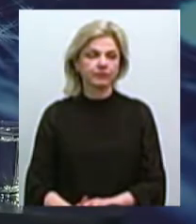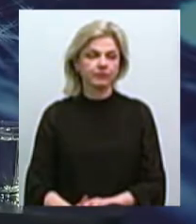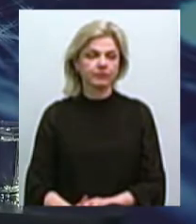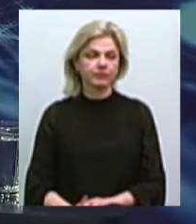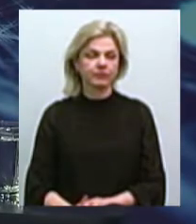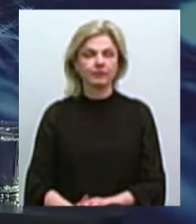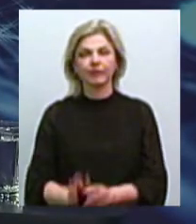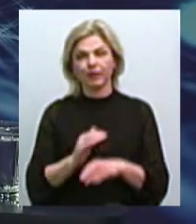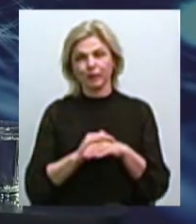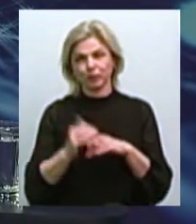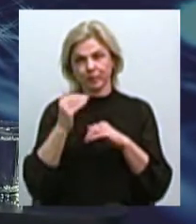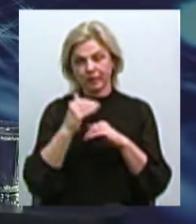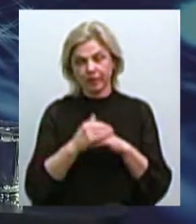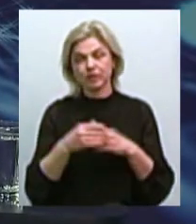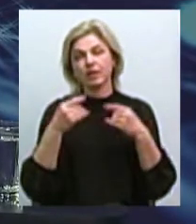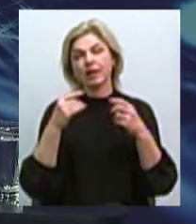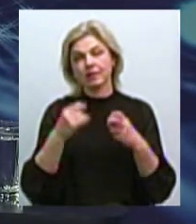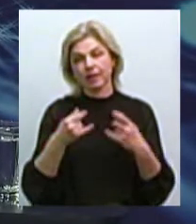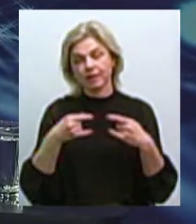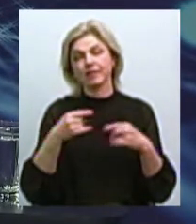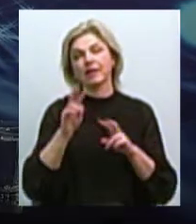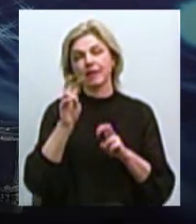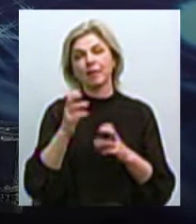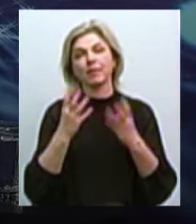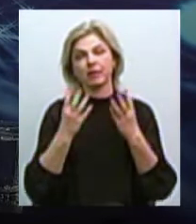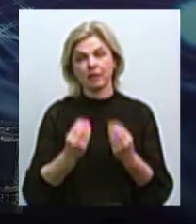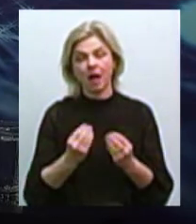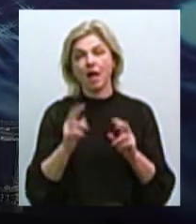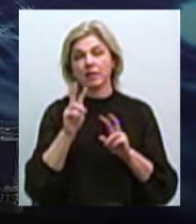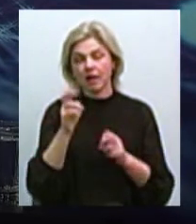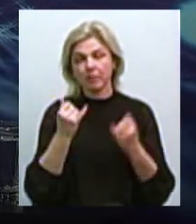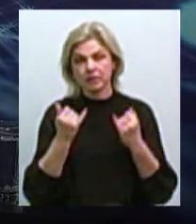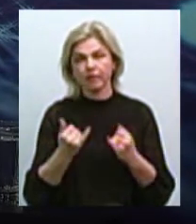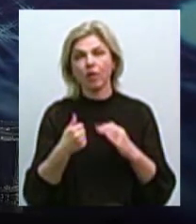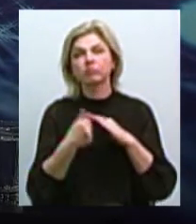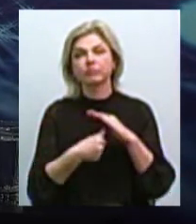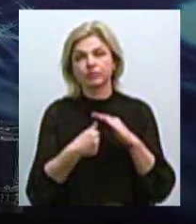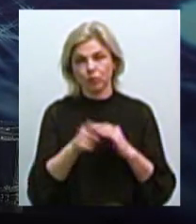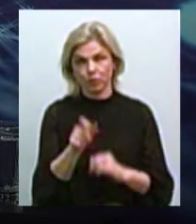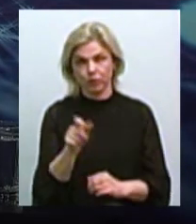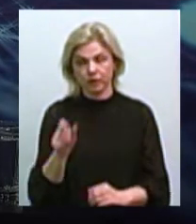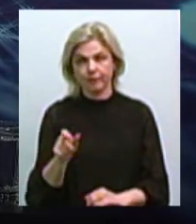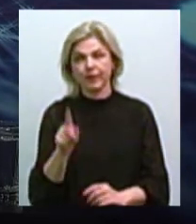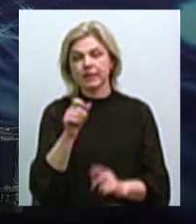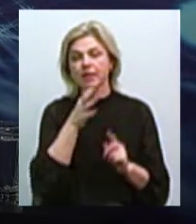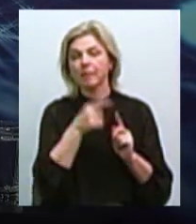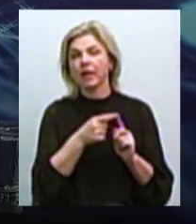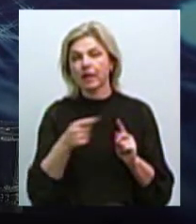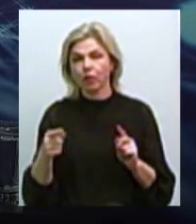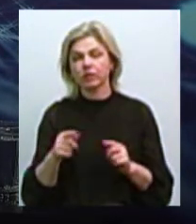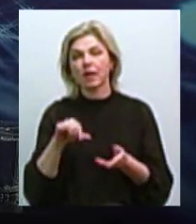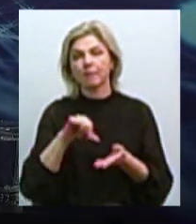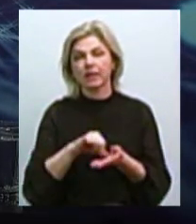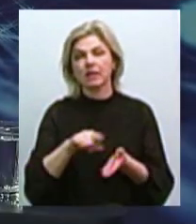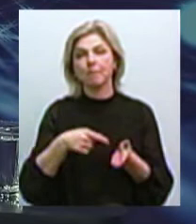Добрий вечір, це тема дня, тема нашого ефіру «Бездомні Миколаївці». Напередодні зимового періоду в Миколаїві представники